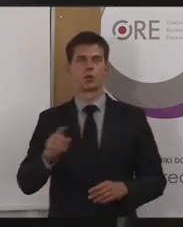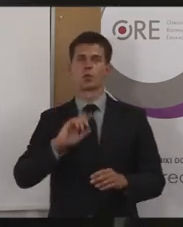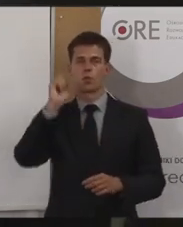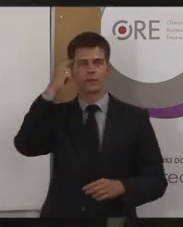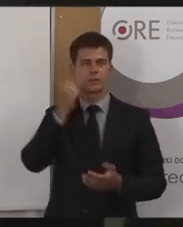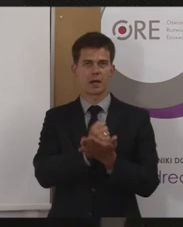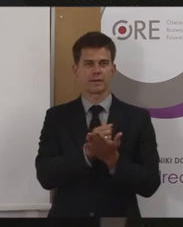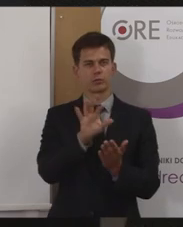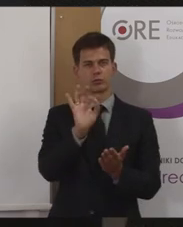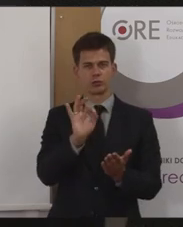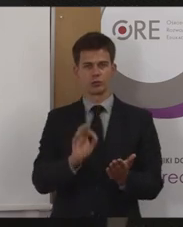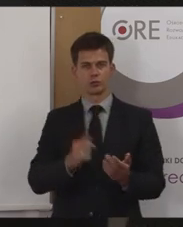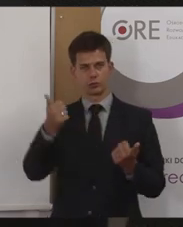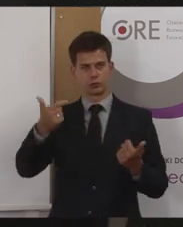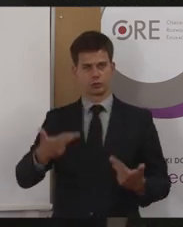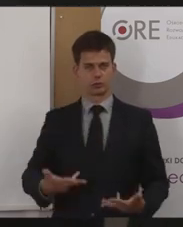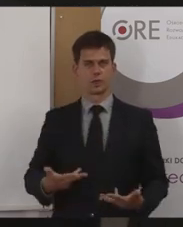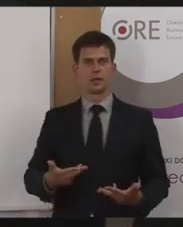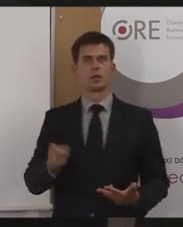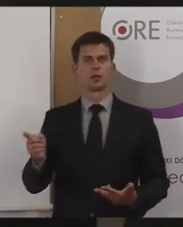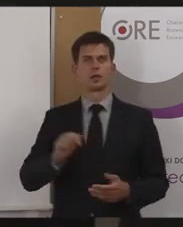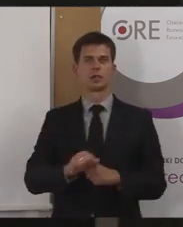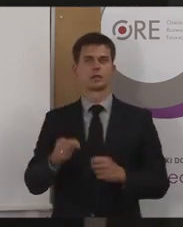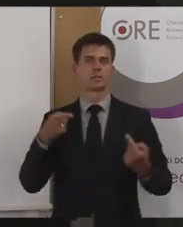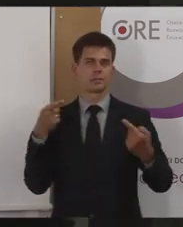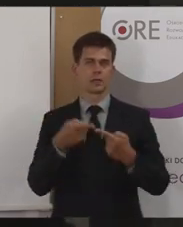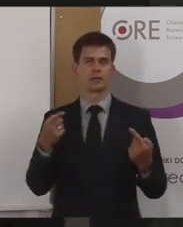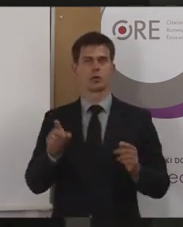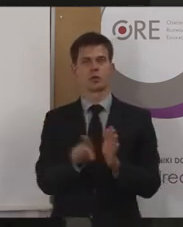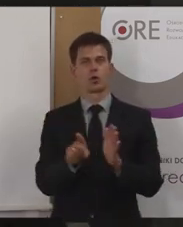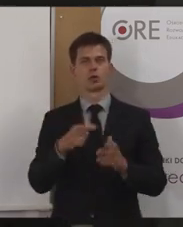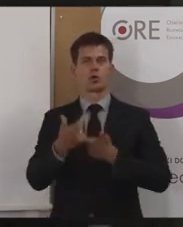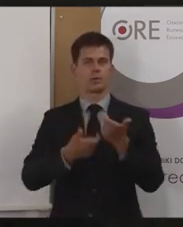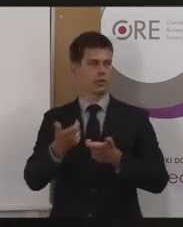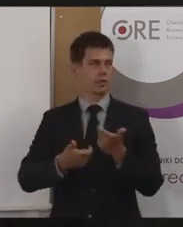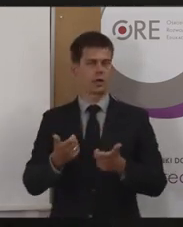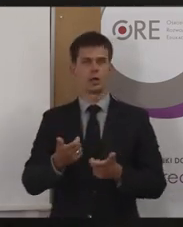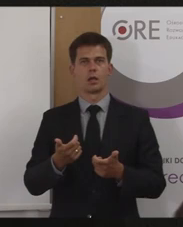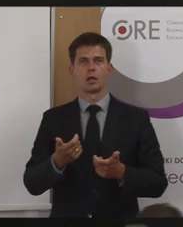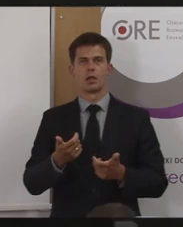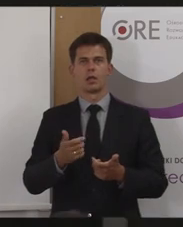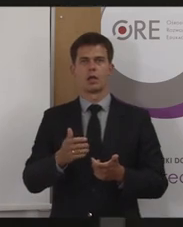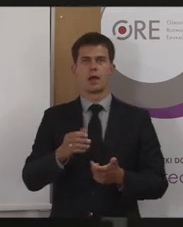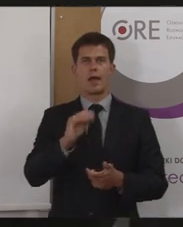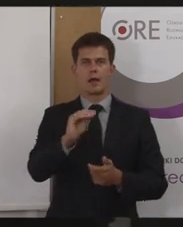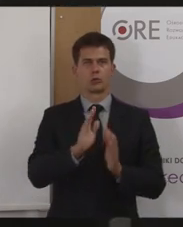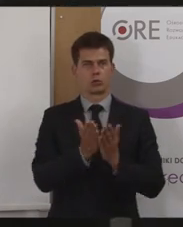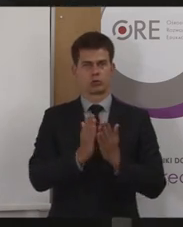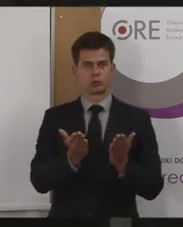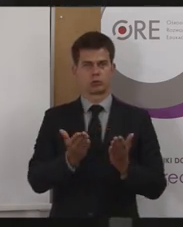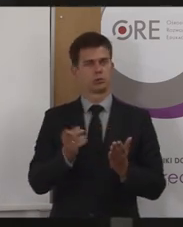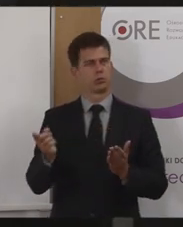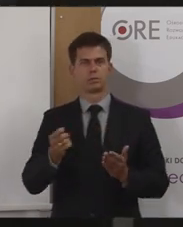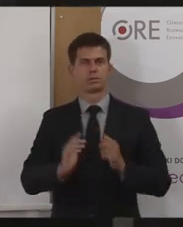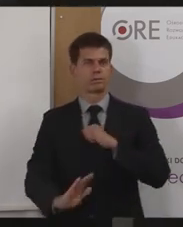zastosowanie do tworzenia, przy tworzeniu dostępnych e-podręczników. I to jest